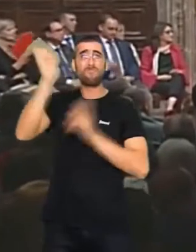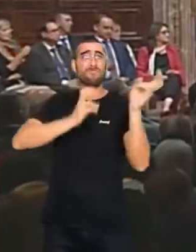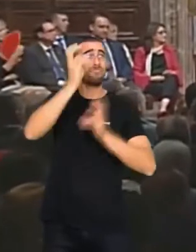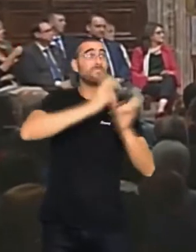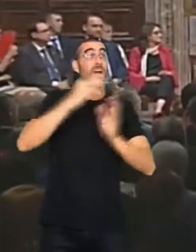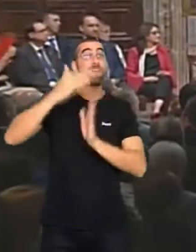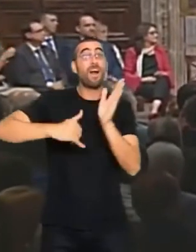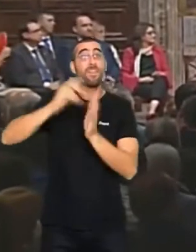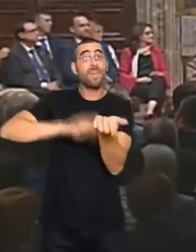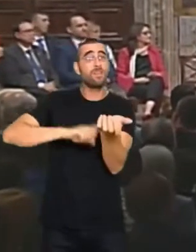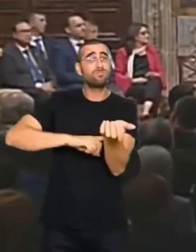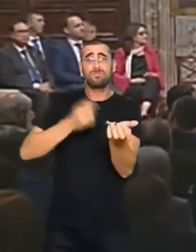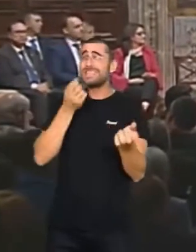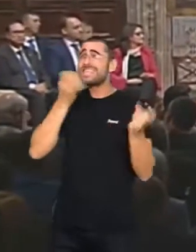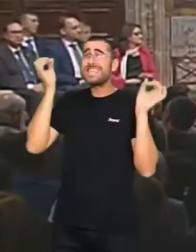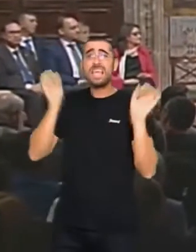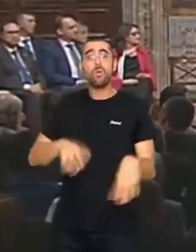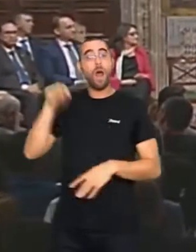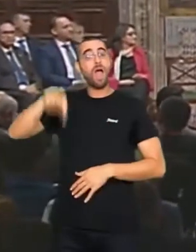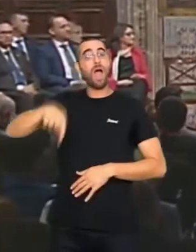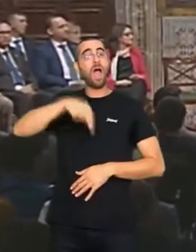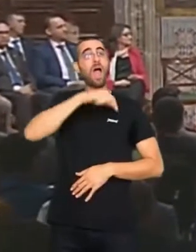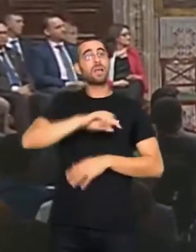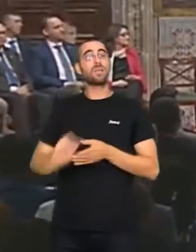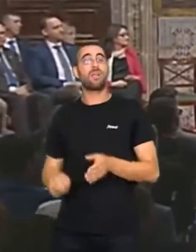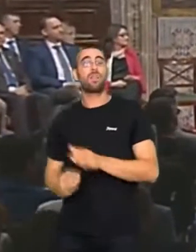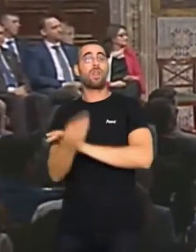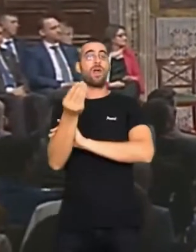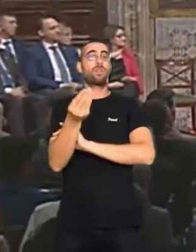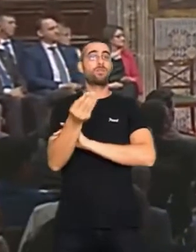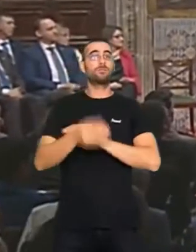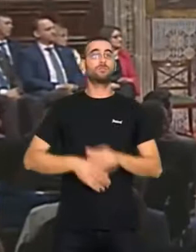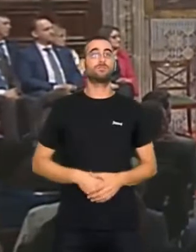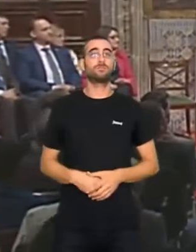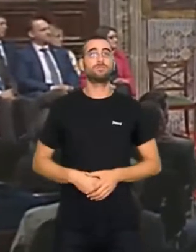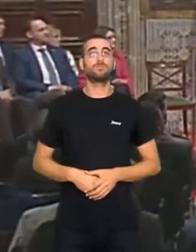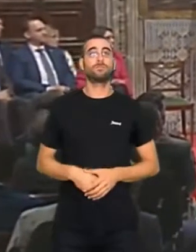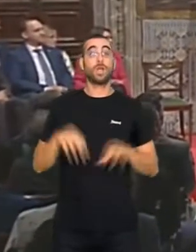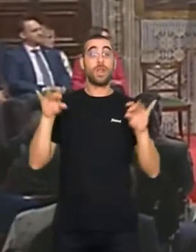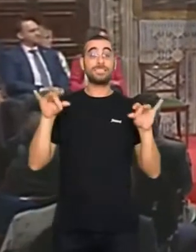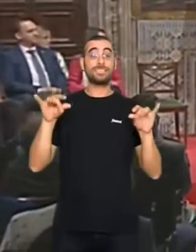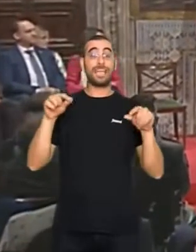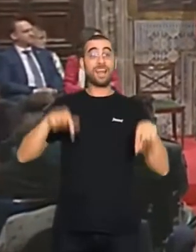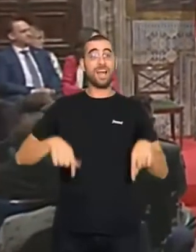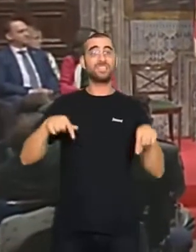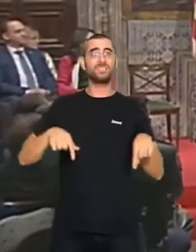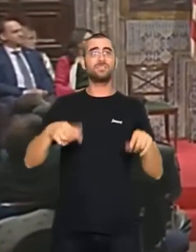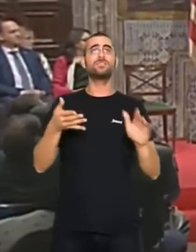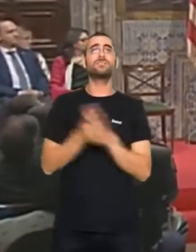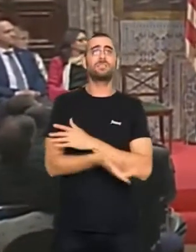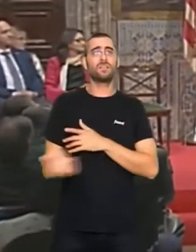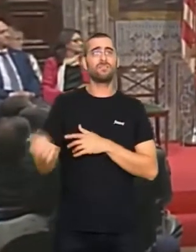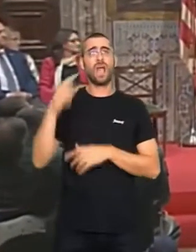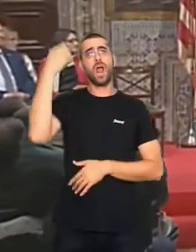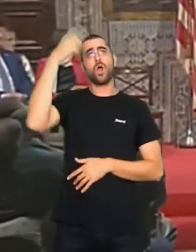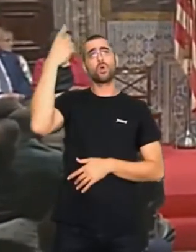valencians com els nascuts entre el Sènia i el Segura. Una terra que ha assimilat el solatge